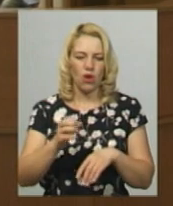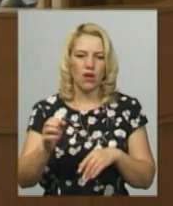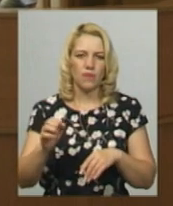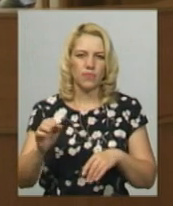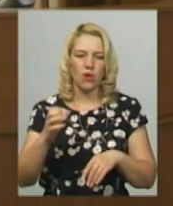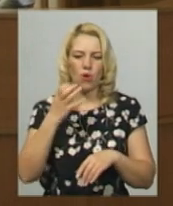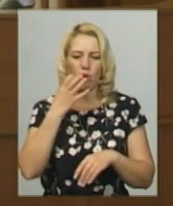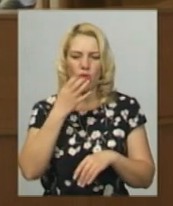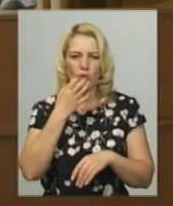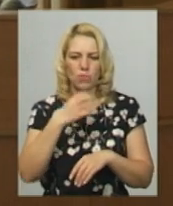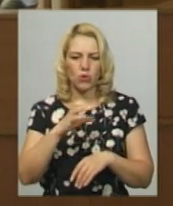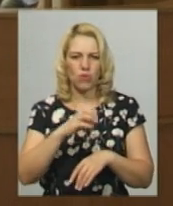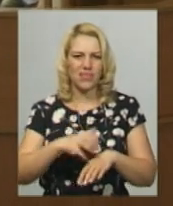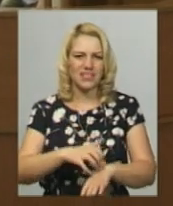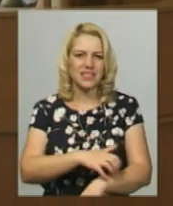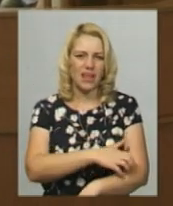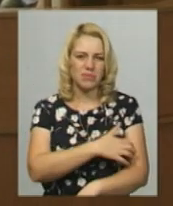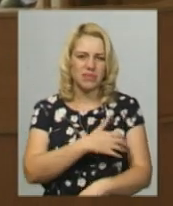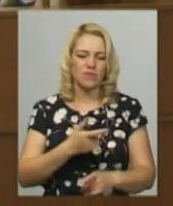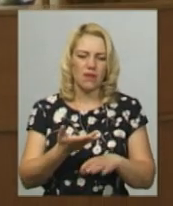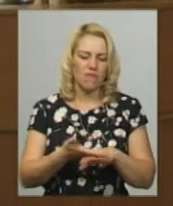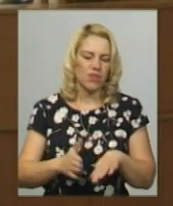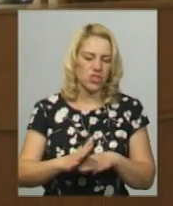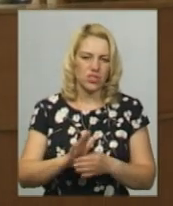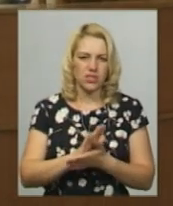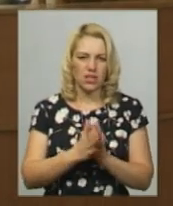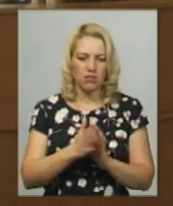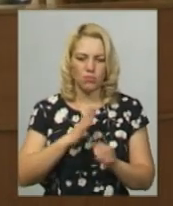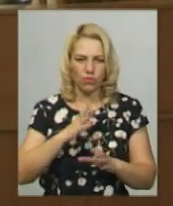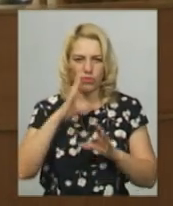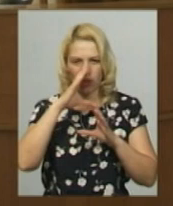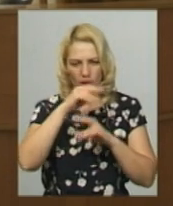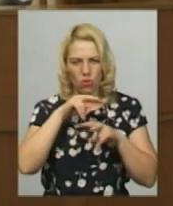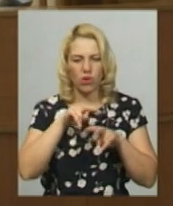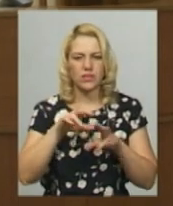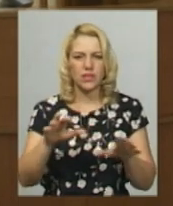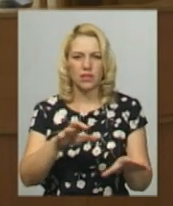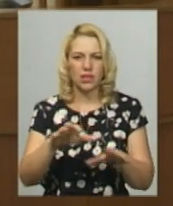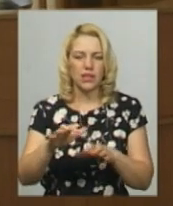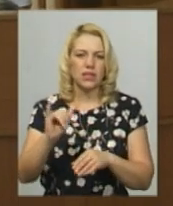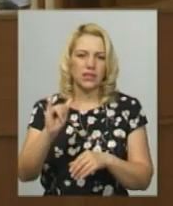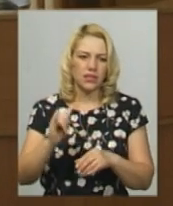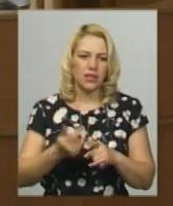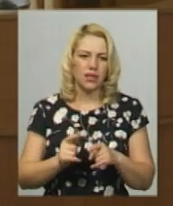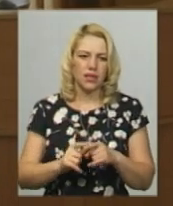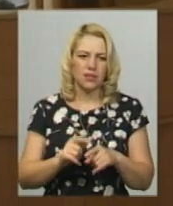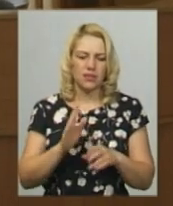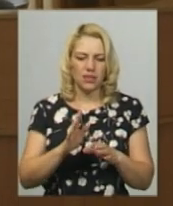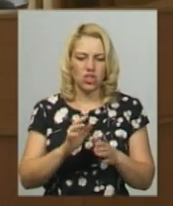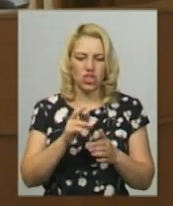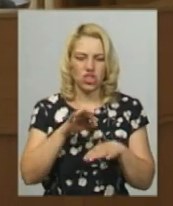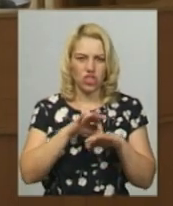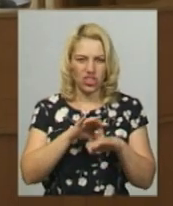сепсис, був в краєважкому стані, нам вдалося його виходити. Переніс тільки з приводу пересадки